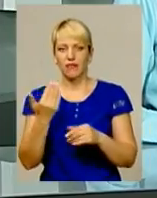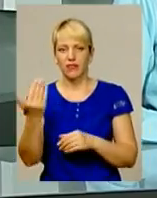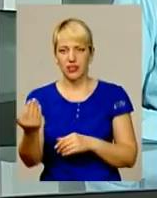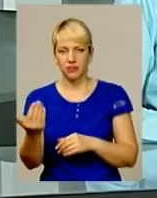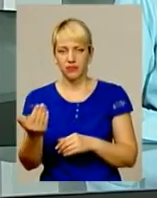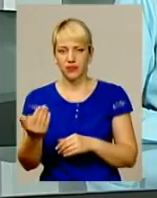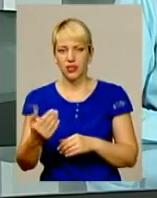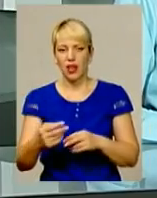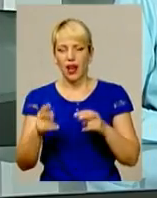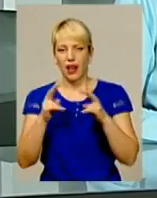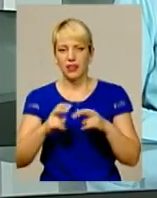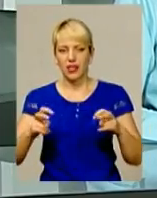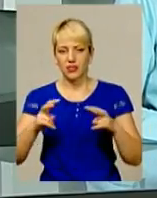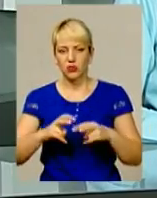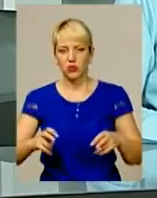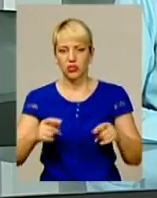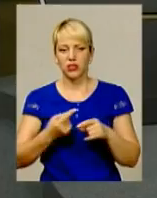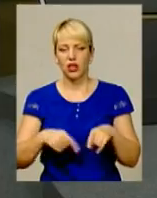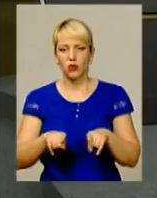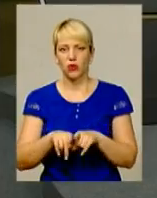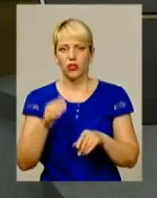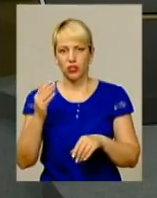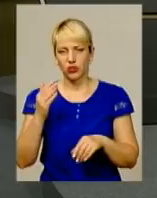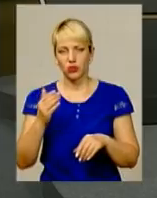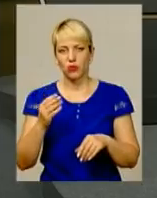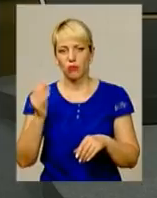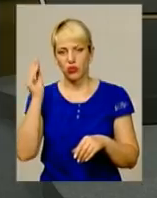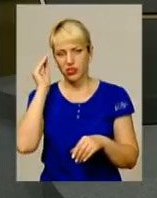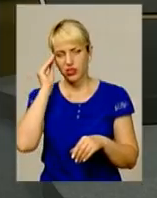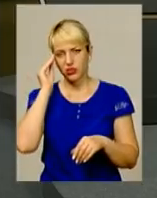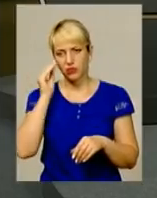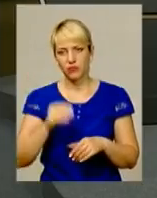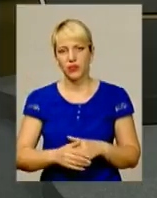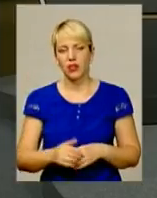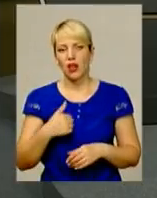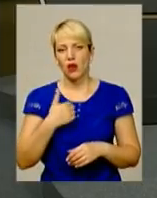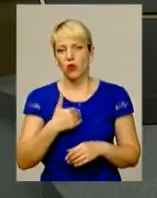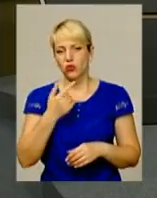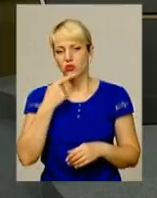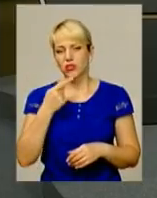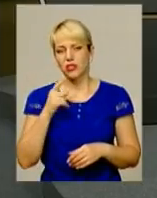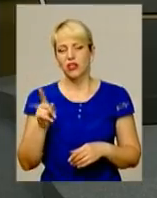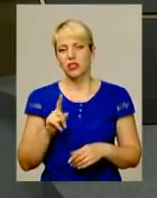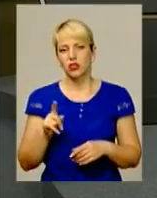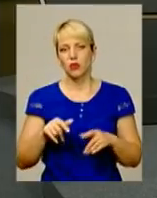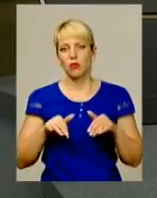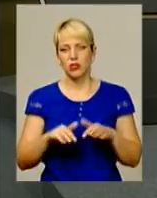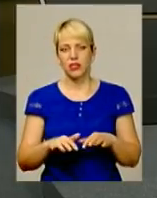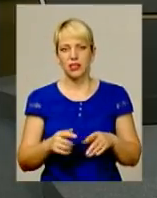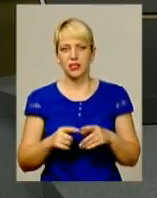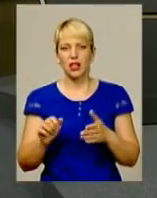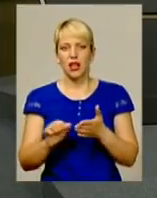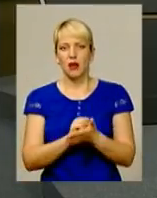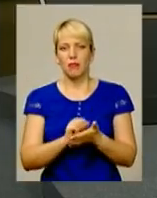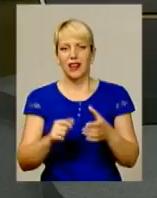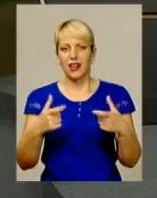власне, аналізуєте ось таку їхню позицію? Я хочу сказати, що процес переатестації проходив дуже